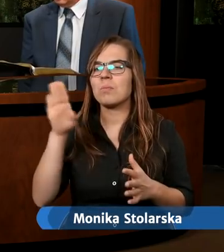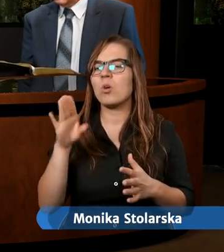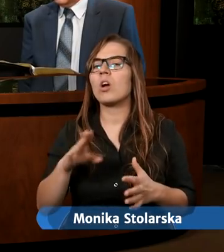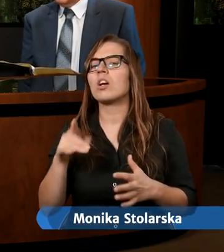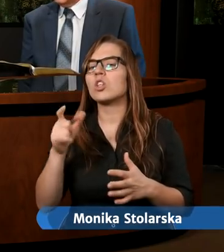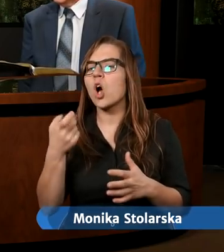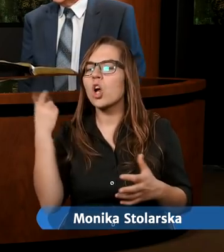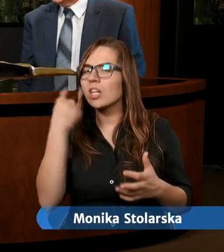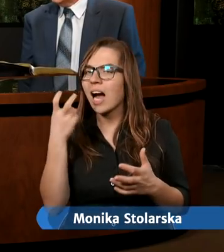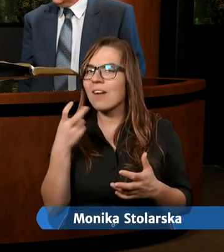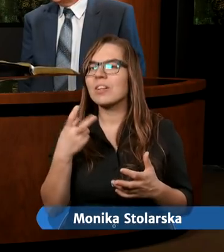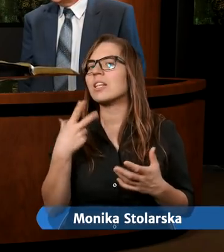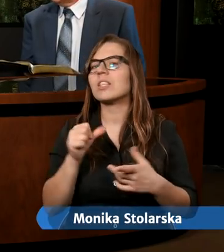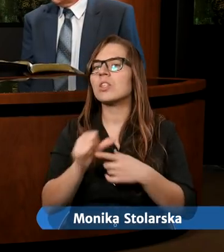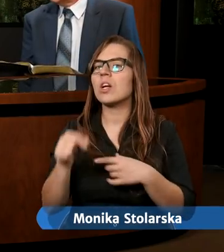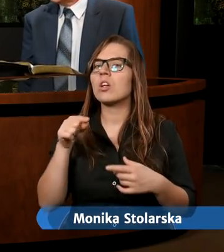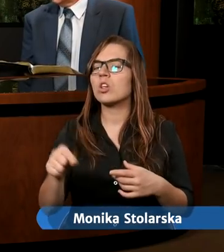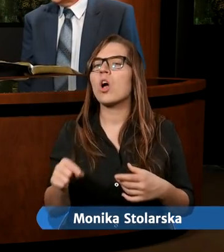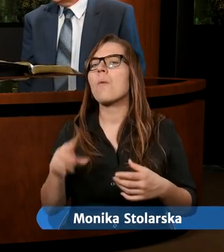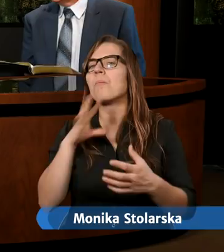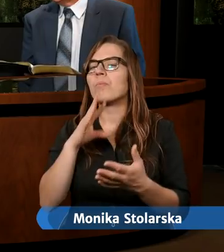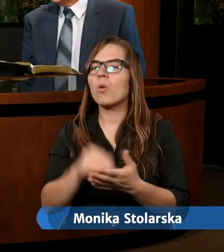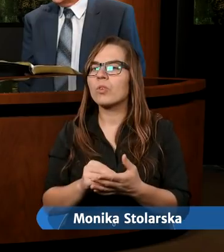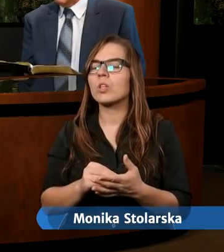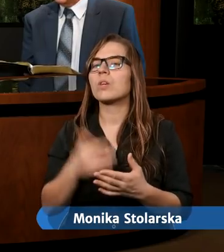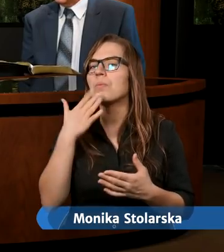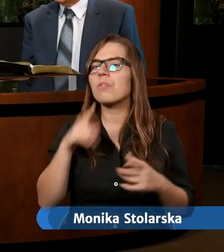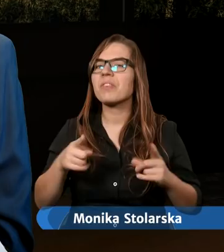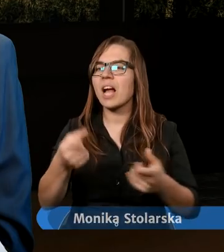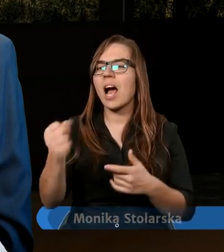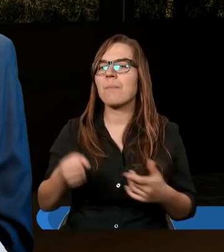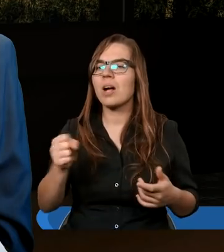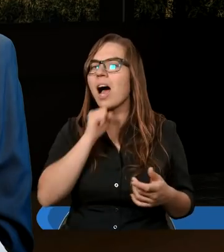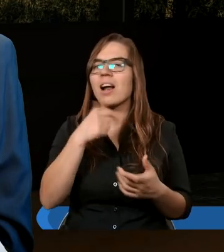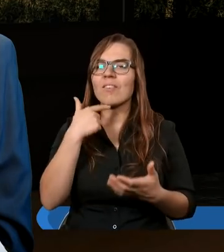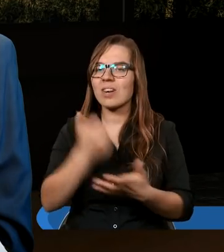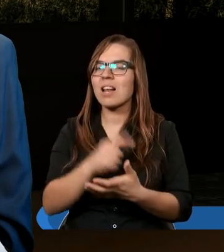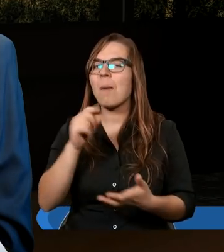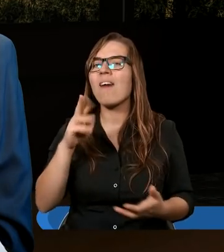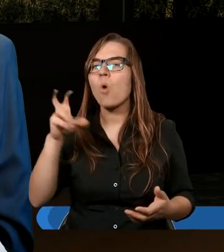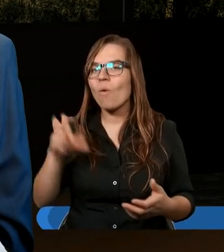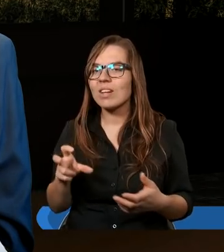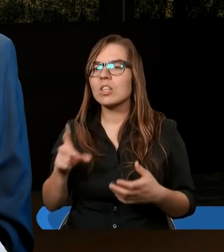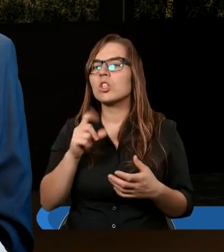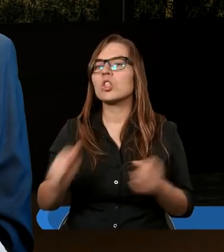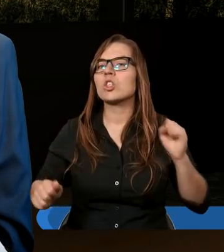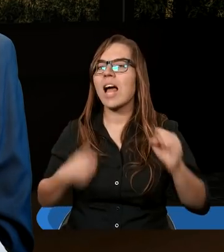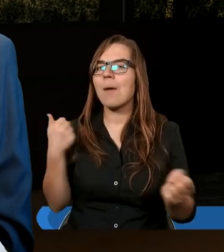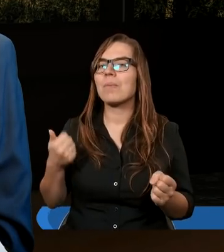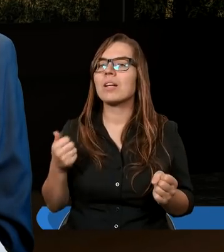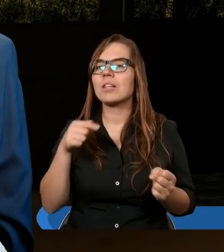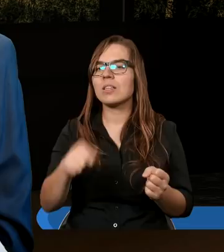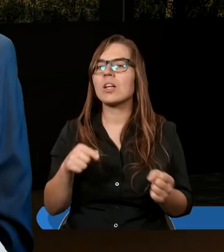I co ciekawe, nie jest powtórzone w dziejach apostolskich ani w listach pawłowych, żeby